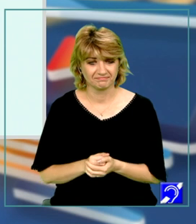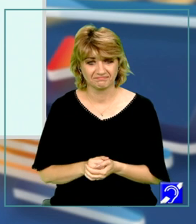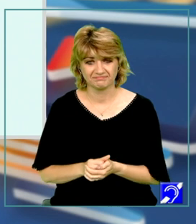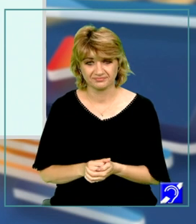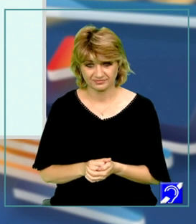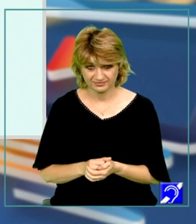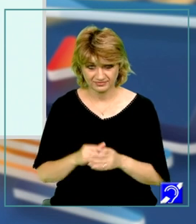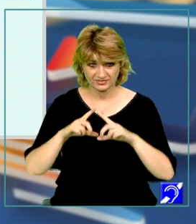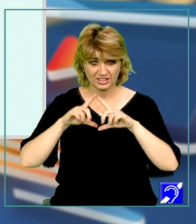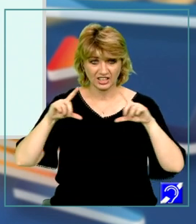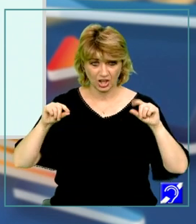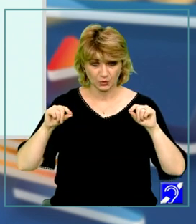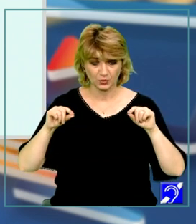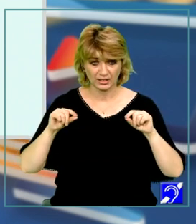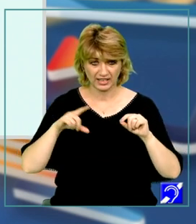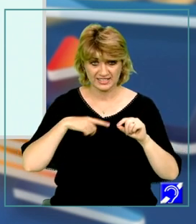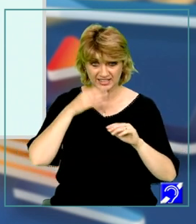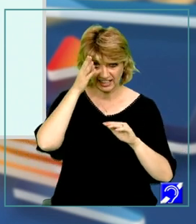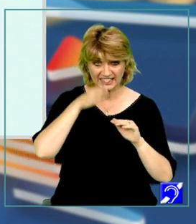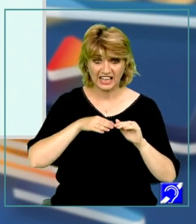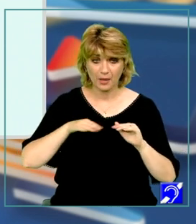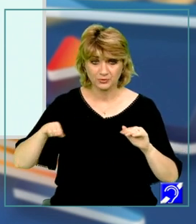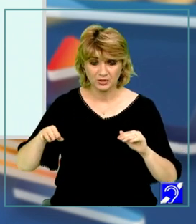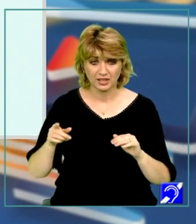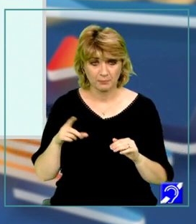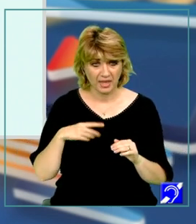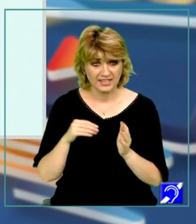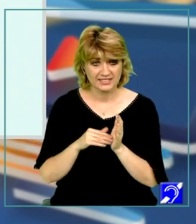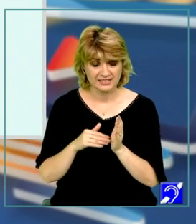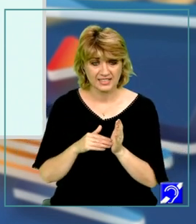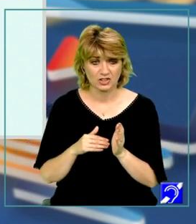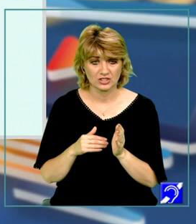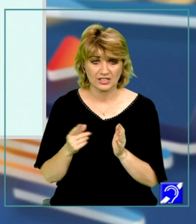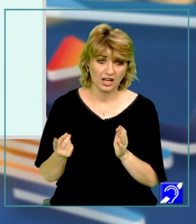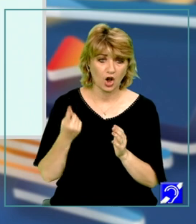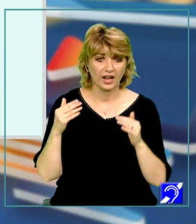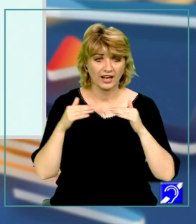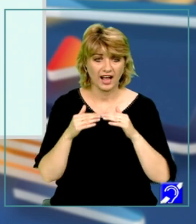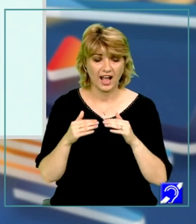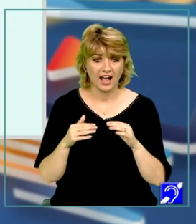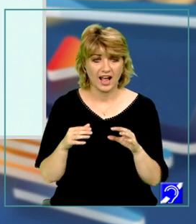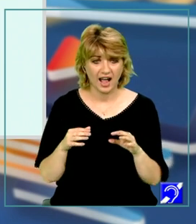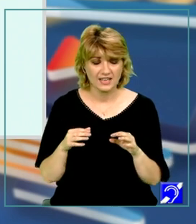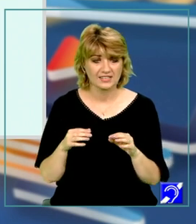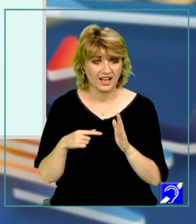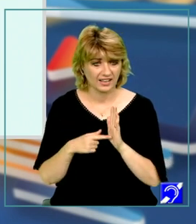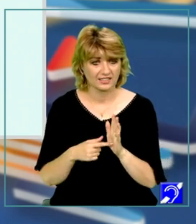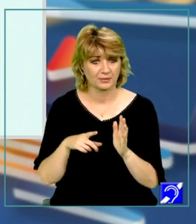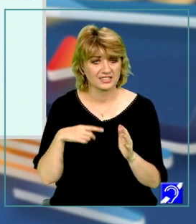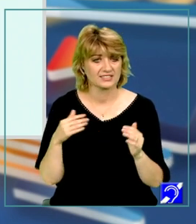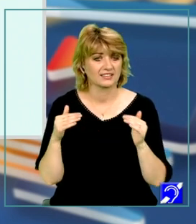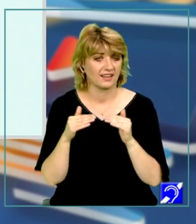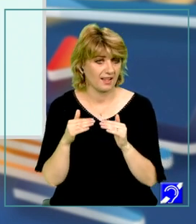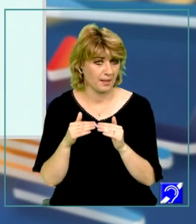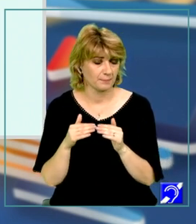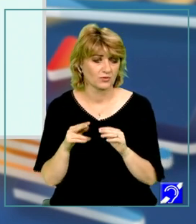triunghiurile sunt dreptunghice deci ne mai este necesară o congruență pentru a deduce că ele sunt congruente.